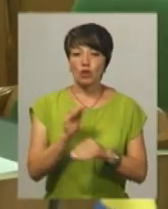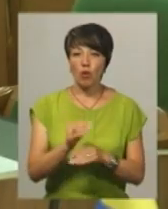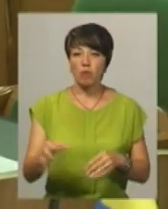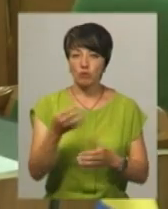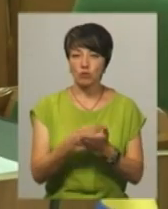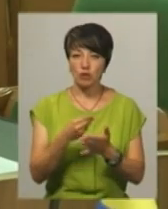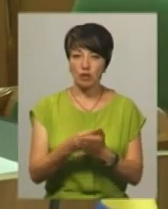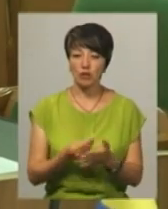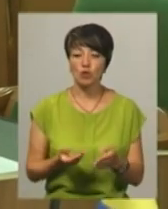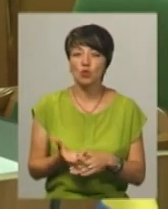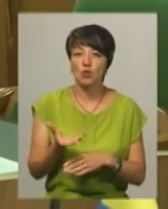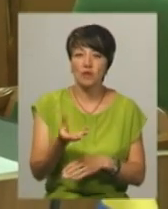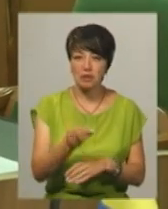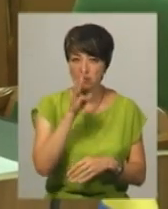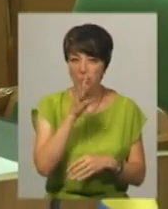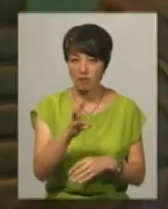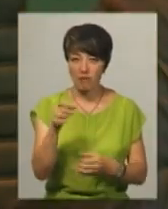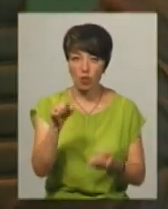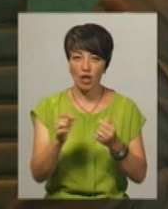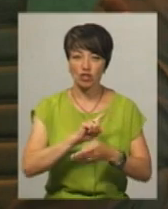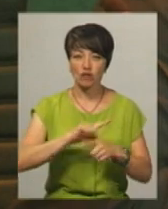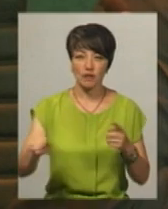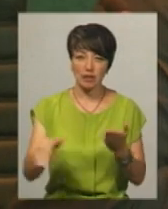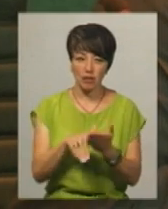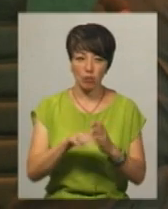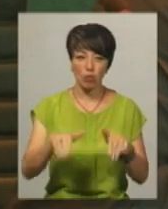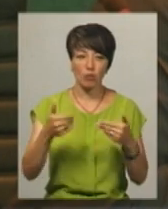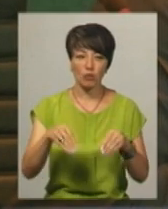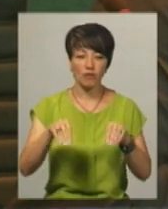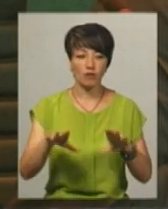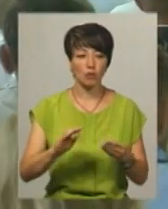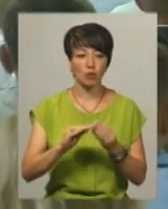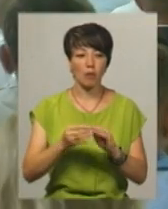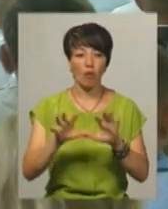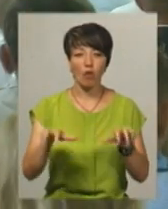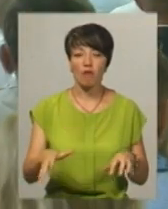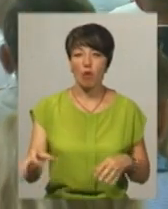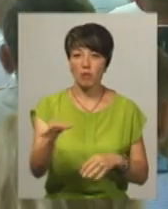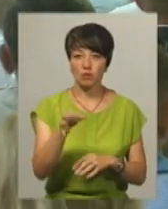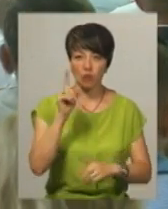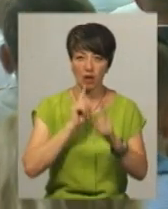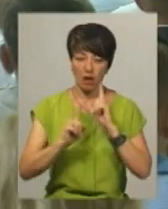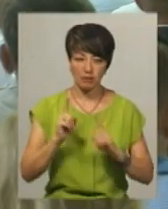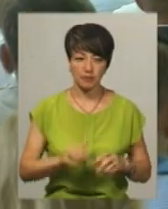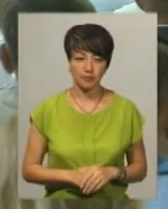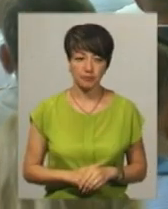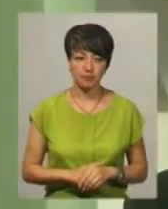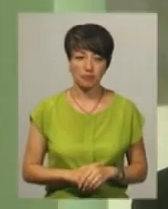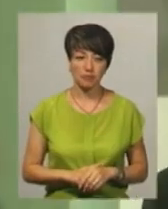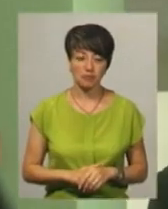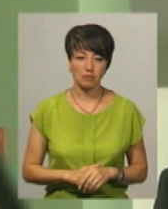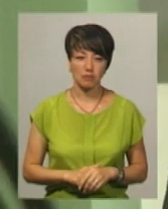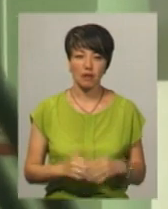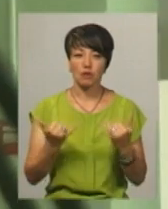бюджету, аби дофінансувати зарплатню водіям швидких, так пропонує вирішити проблему голова Хмельницької обласної ради Михайло Загородний.